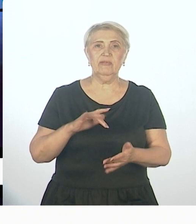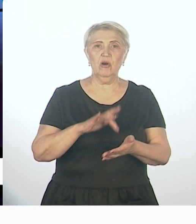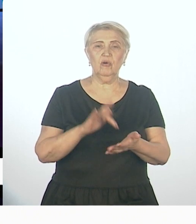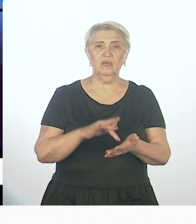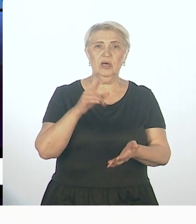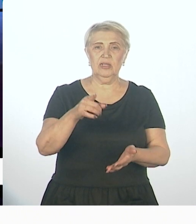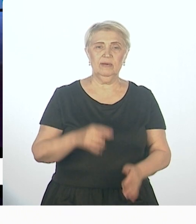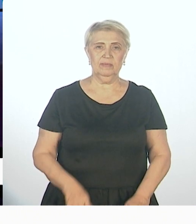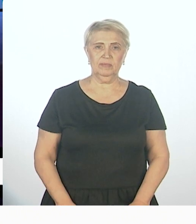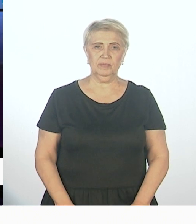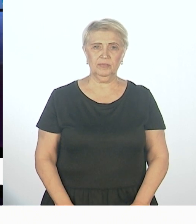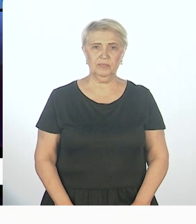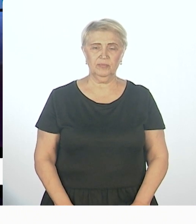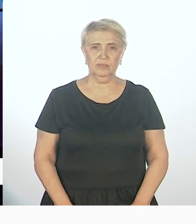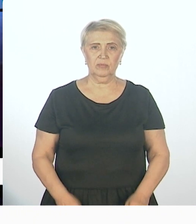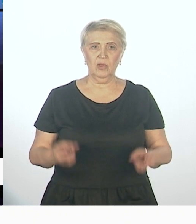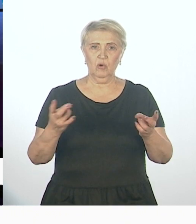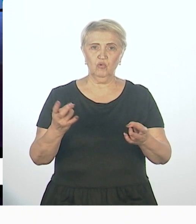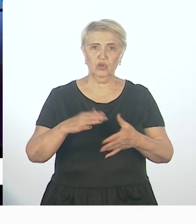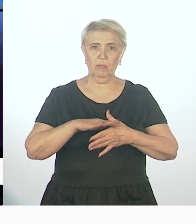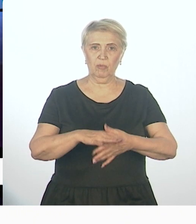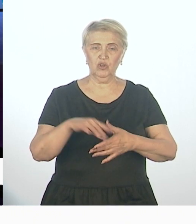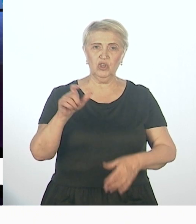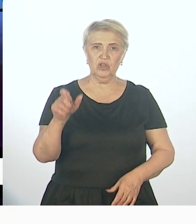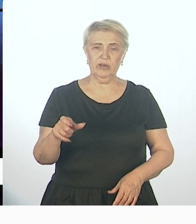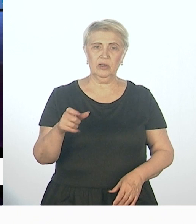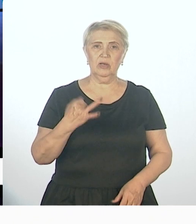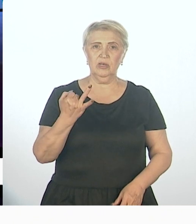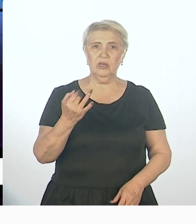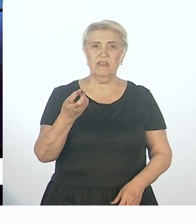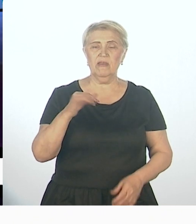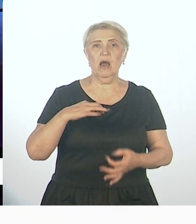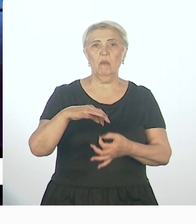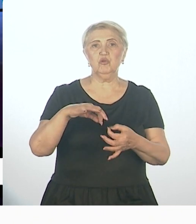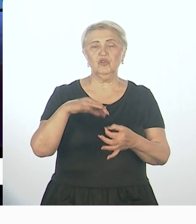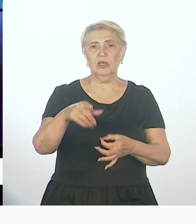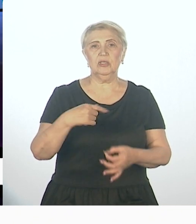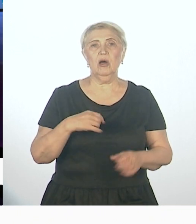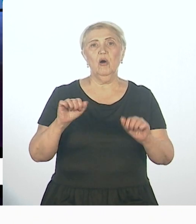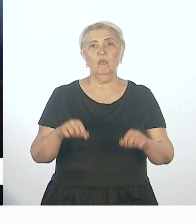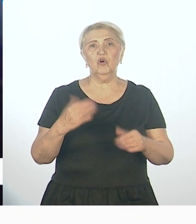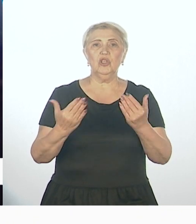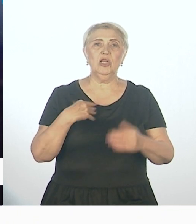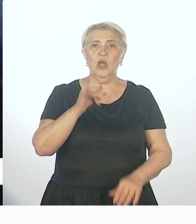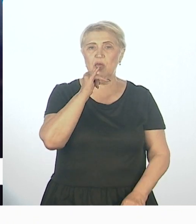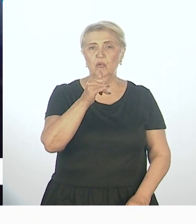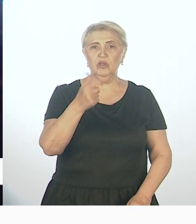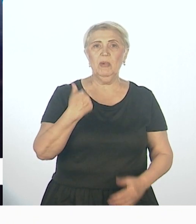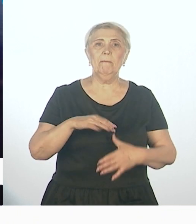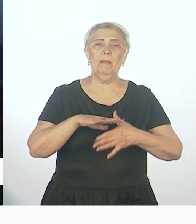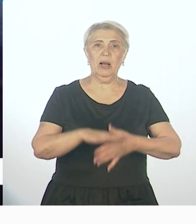клиентоцентрична. То есть нужно помочь человеку, и там не обсуждается, можем либо не можем. Мы помогаем.